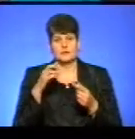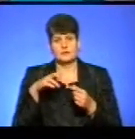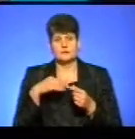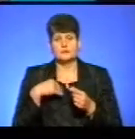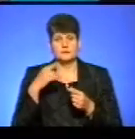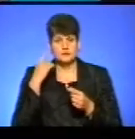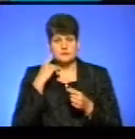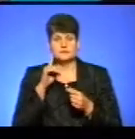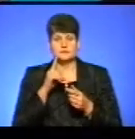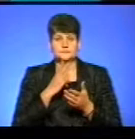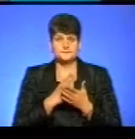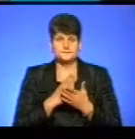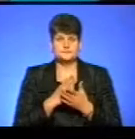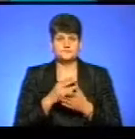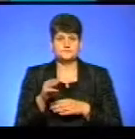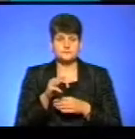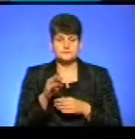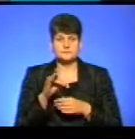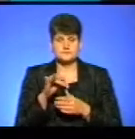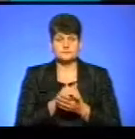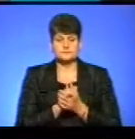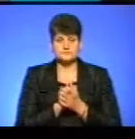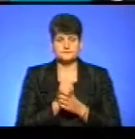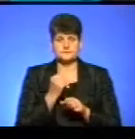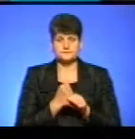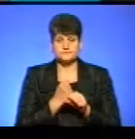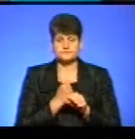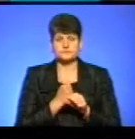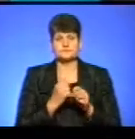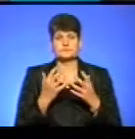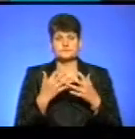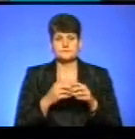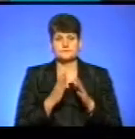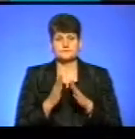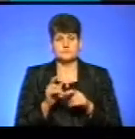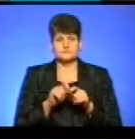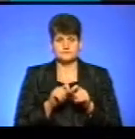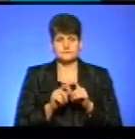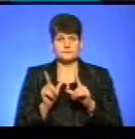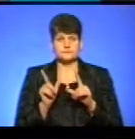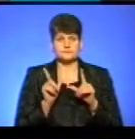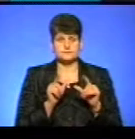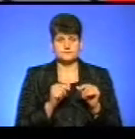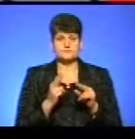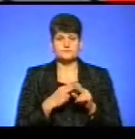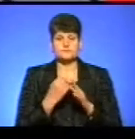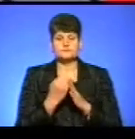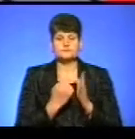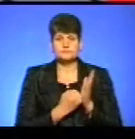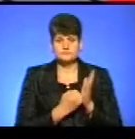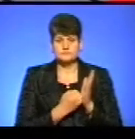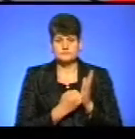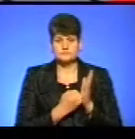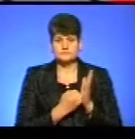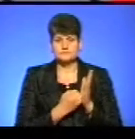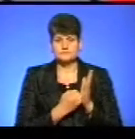що ми маємо, але в травні Євросоюз розробляв автоматичну систему контролю для громадян, в'їжджатимуть по безвізу до країн Євросоюзу,